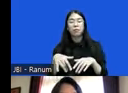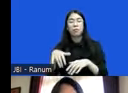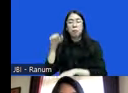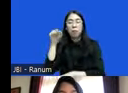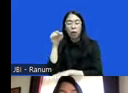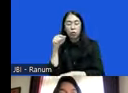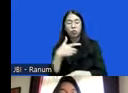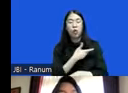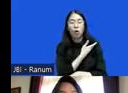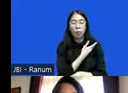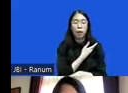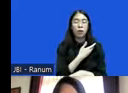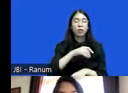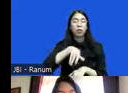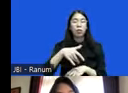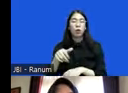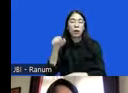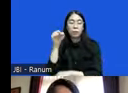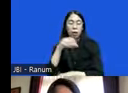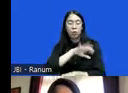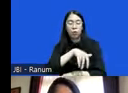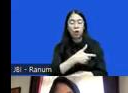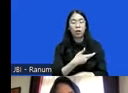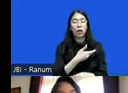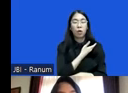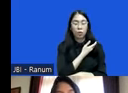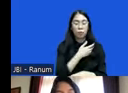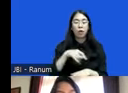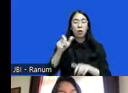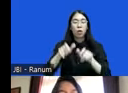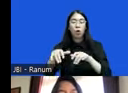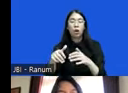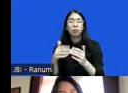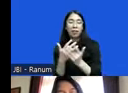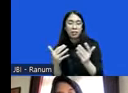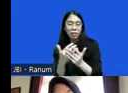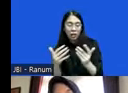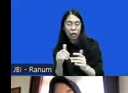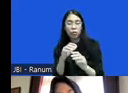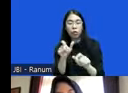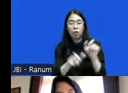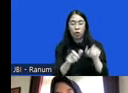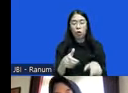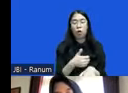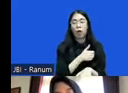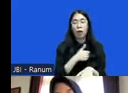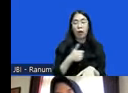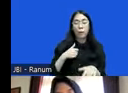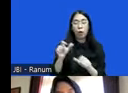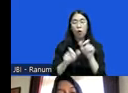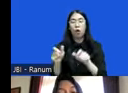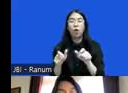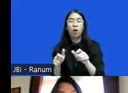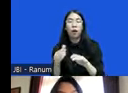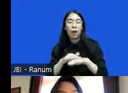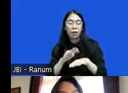pelaku keluarga korban tokoh masyarakat tokoh agama tokoh adat dan atau pemangku kepentingan untuk bersama-sama